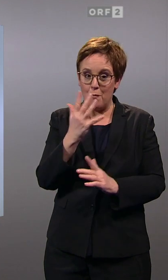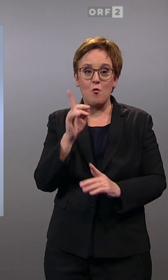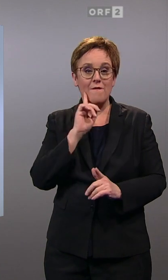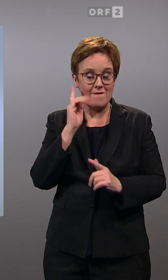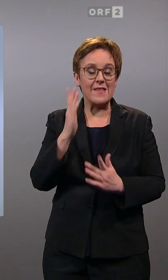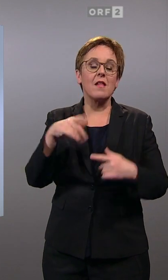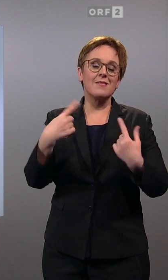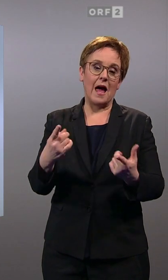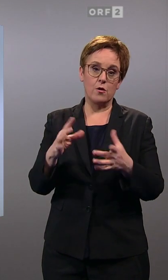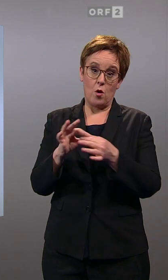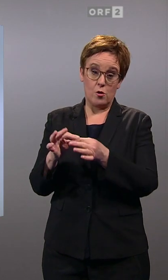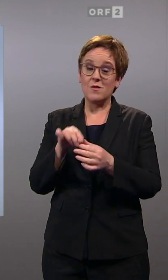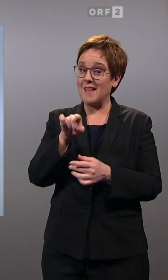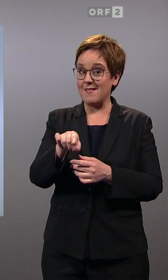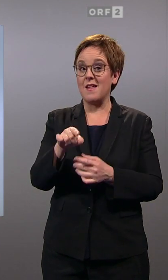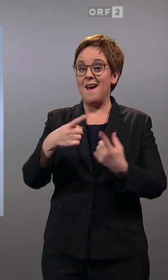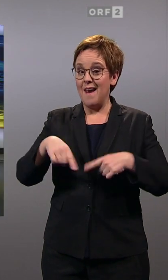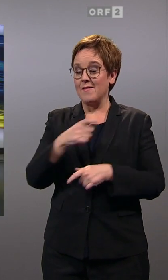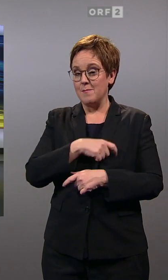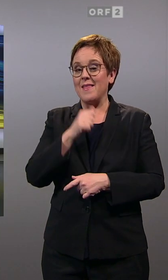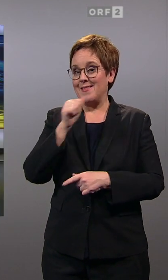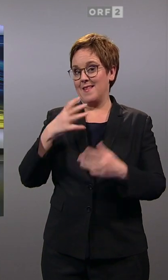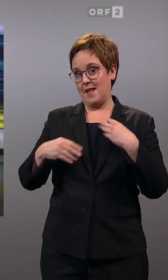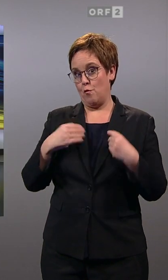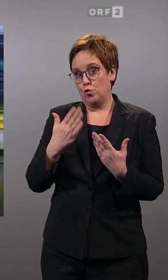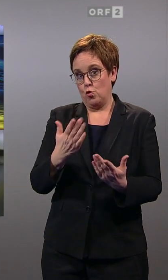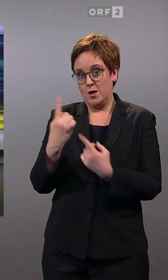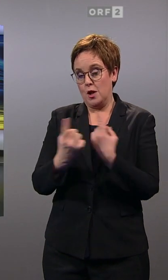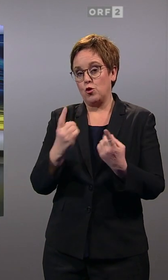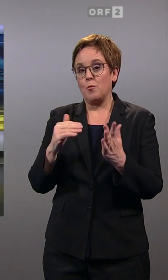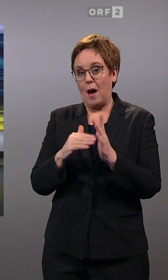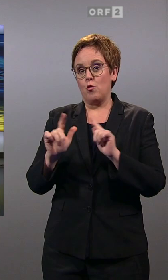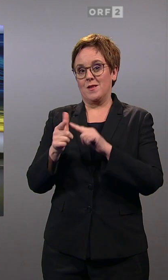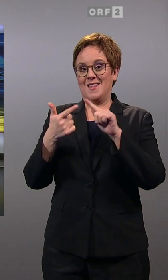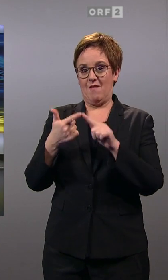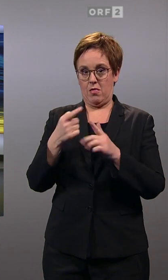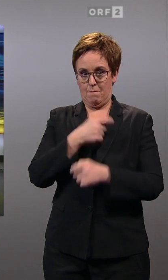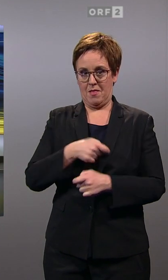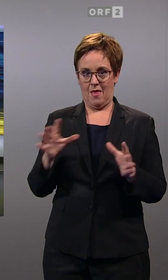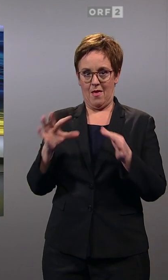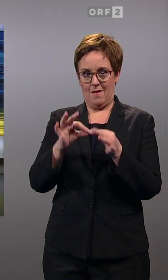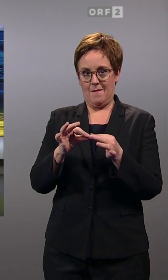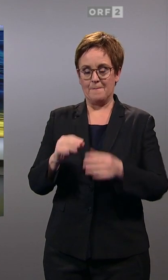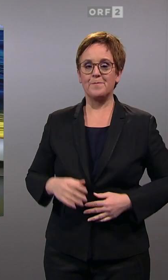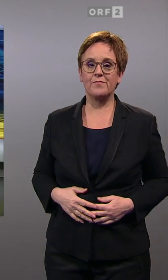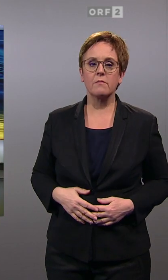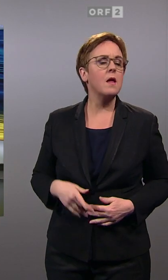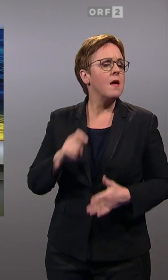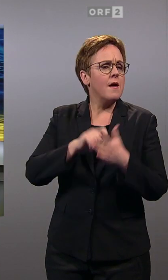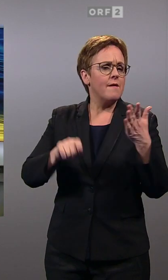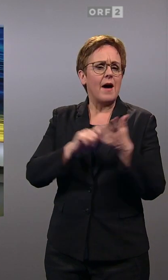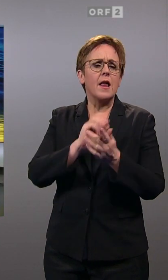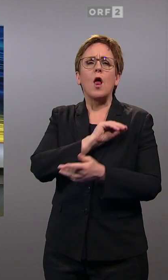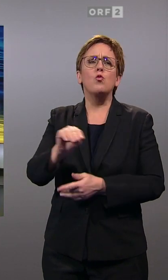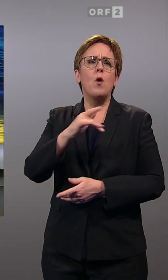müssen. Ungewohnte Situation für eine Landespartei. Wir haben es schon oft erwähnt, auch in dieser Sendung, dass das natürlich eine Wahl ist, die über die Grenzen des